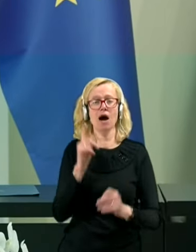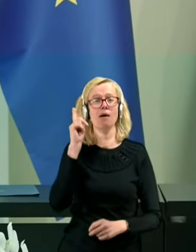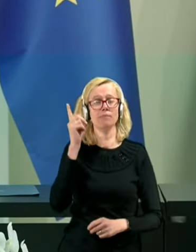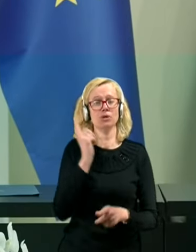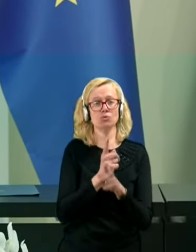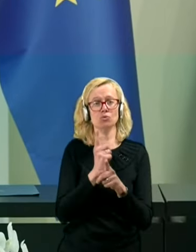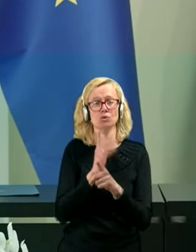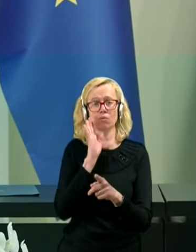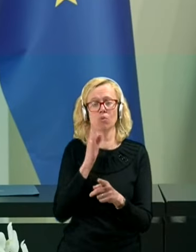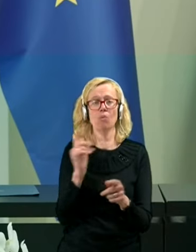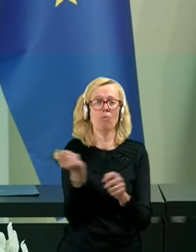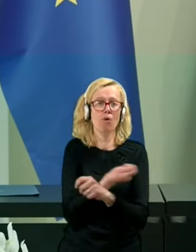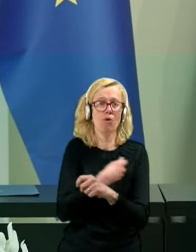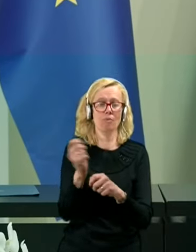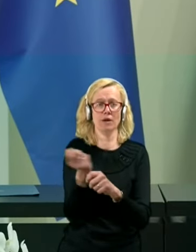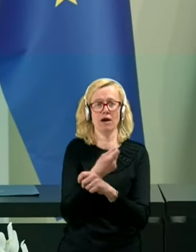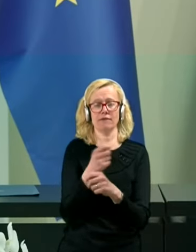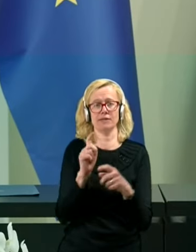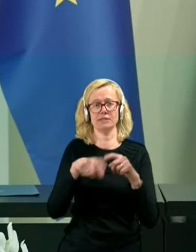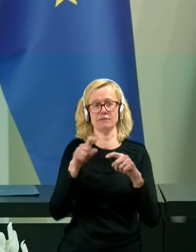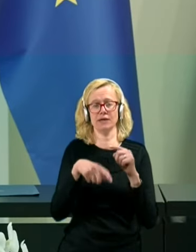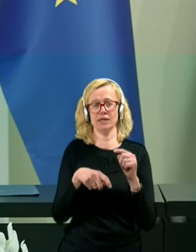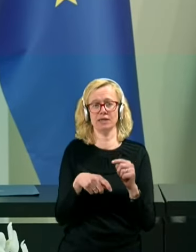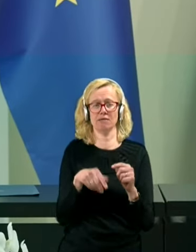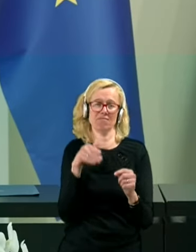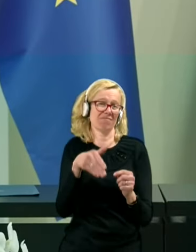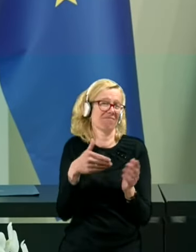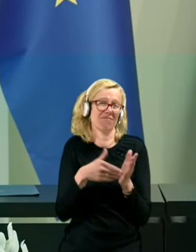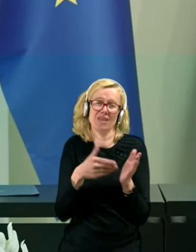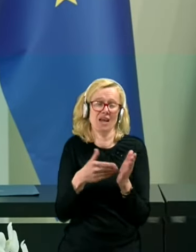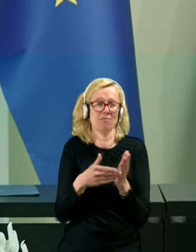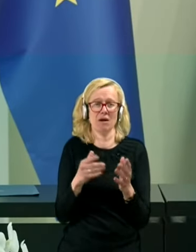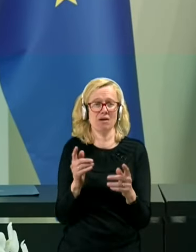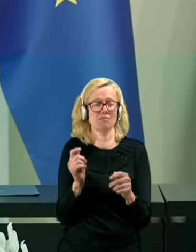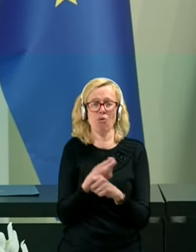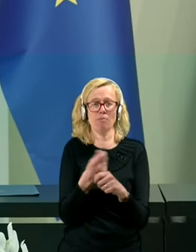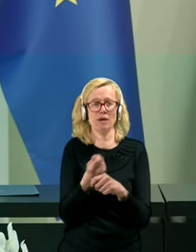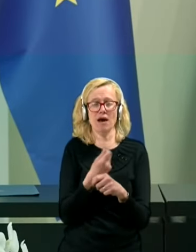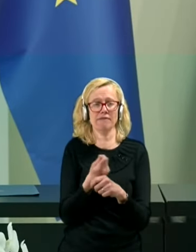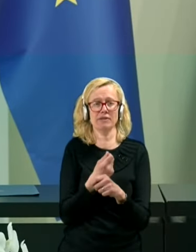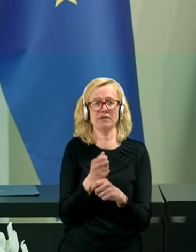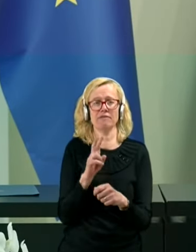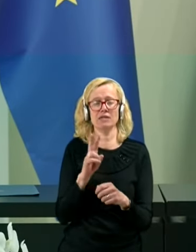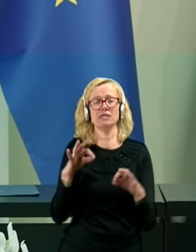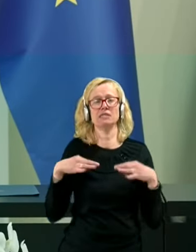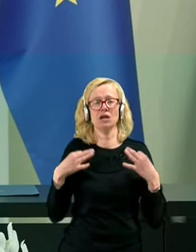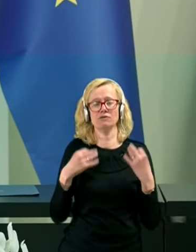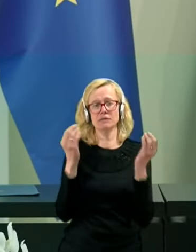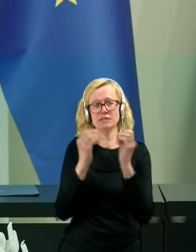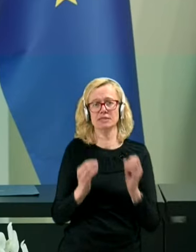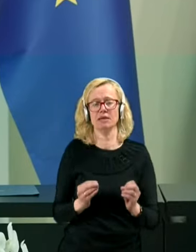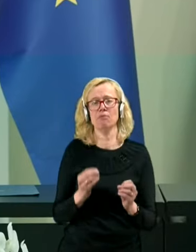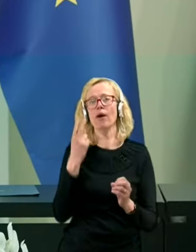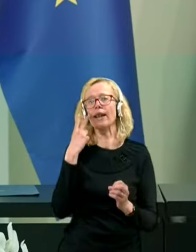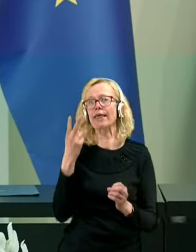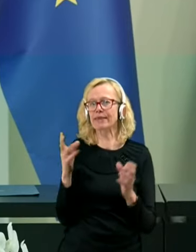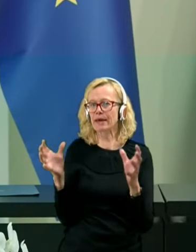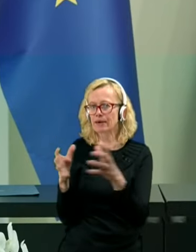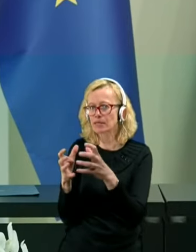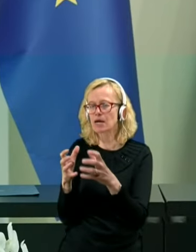popravili stvari, ki jih je itak treba popraviti v slovenskem zdravstvenim sistemu pri oskrbi starejših,